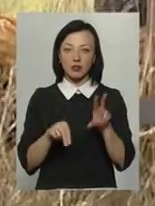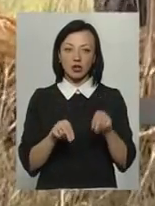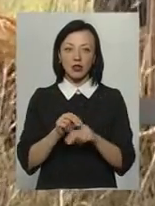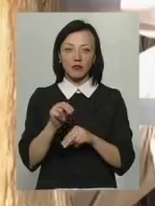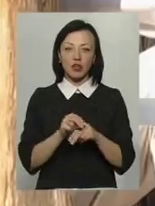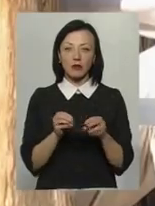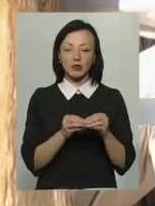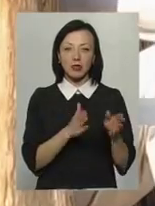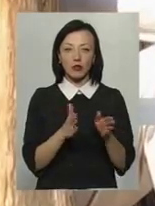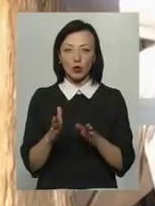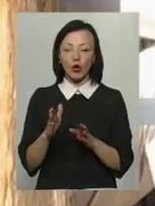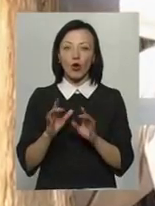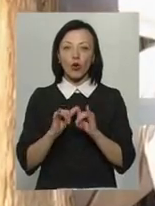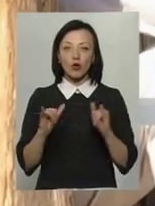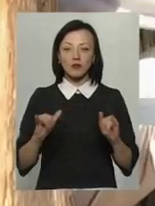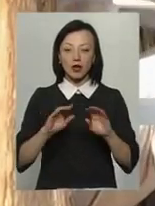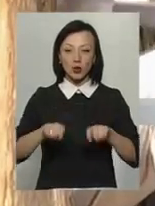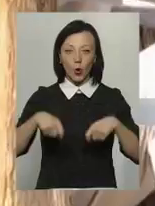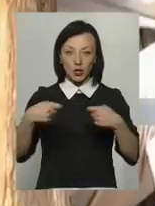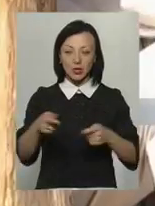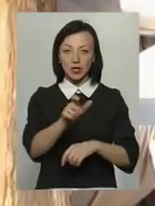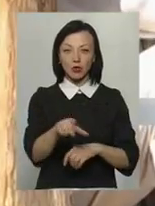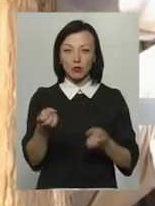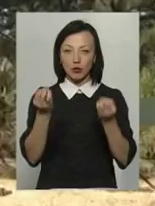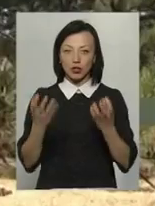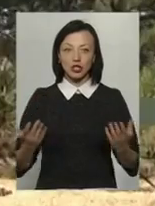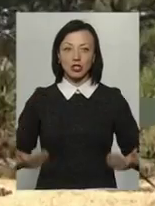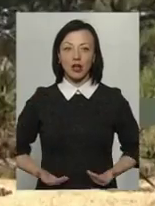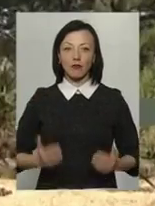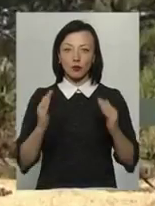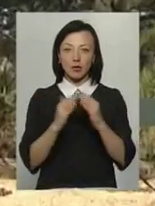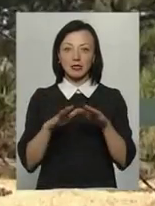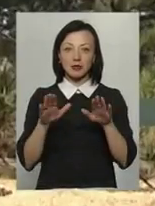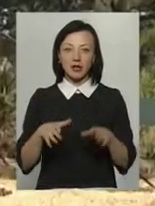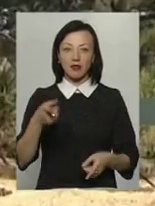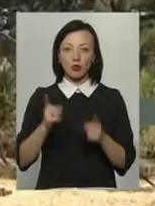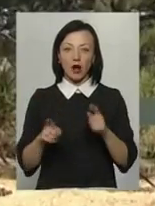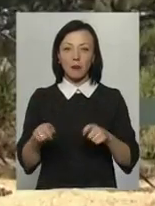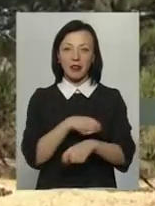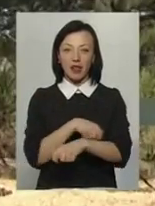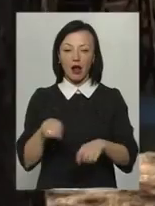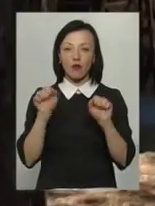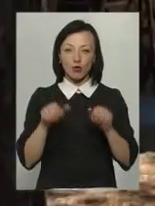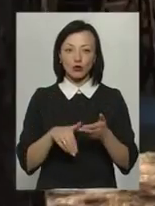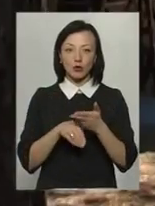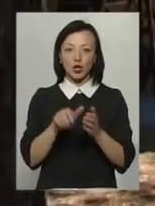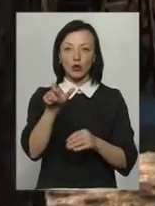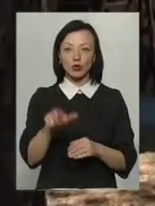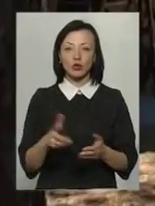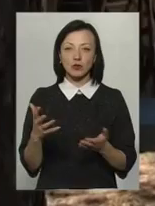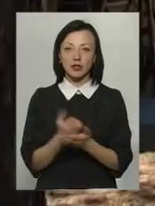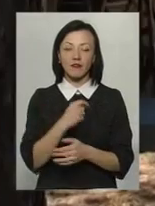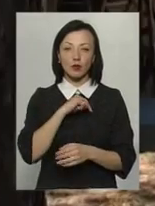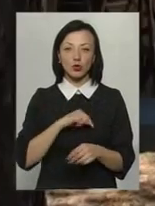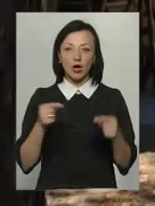сталому розвитку та практично донести до людей, що просте життя у домівках з місцевих натуральних матеріалів може допомогти людині досягнути